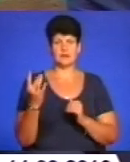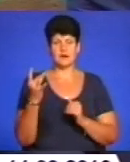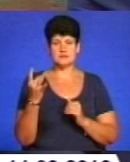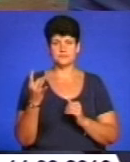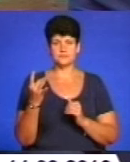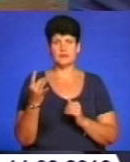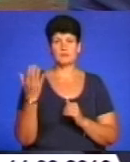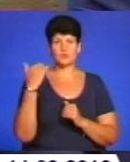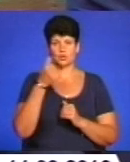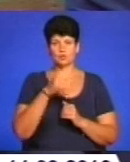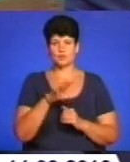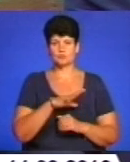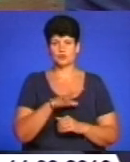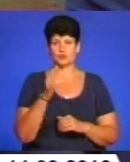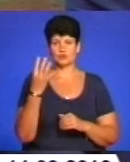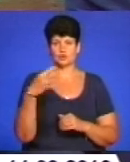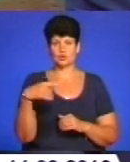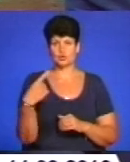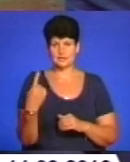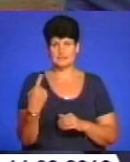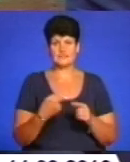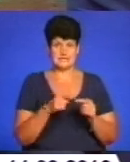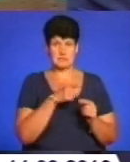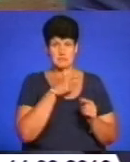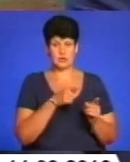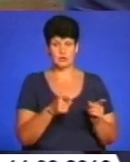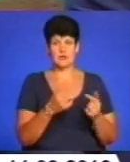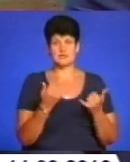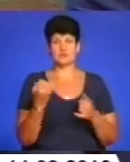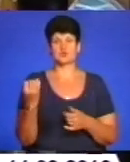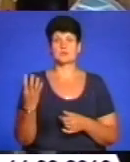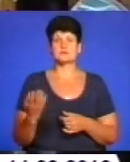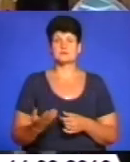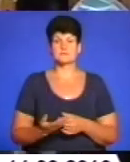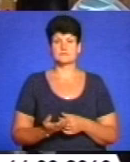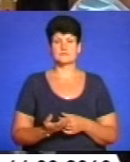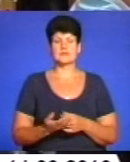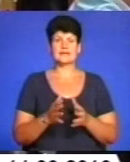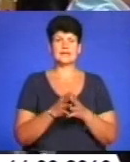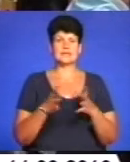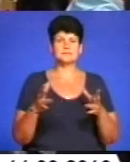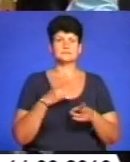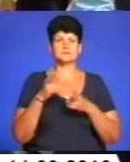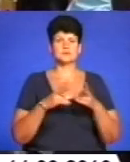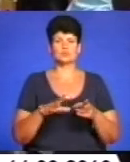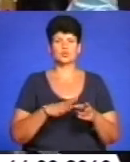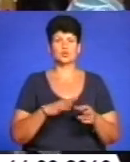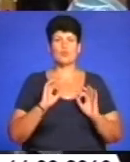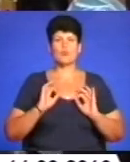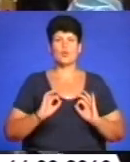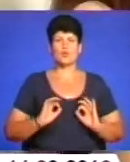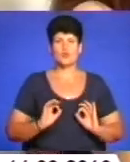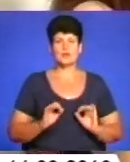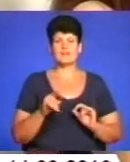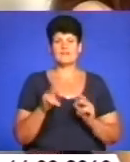Минулому році було 41 в цей період, а зараз 14. Найбільше претензій було до прокурора, хоча